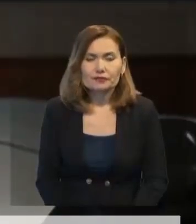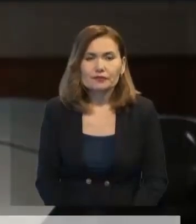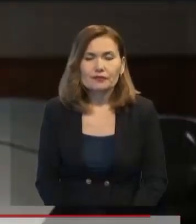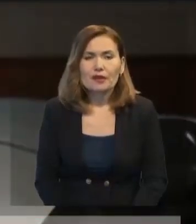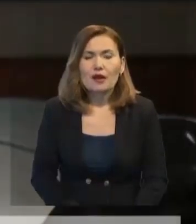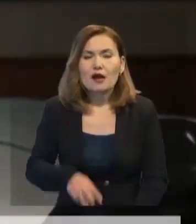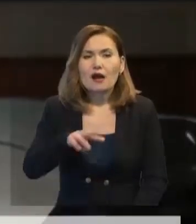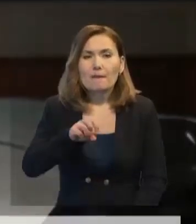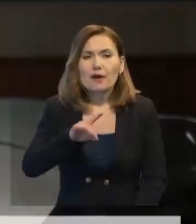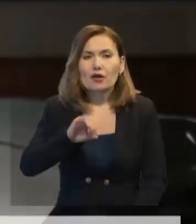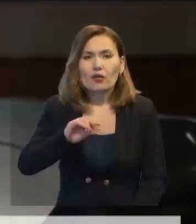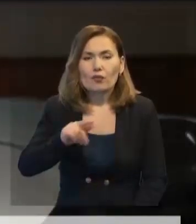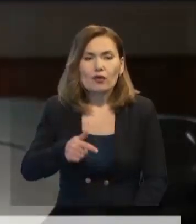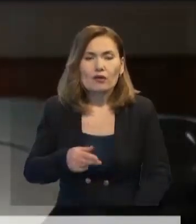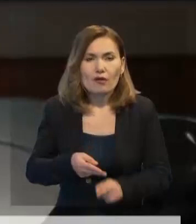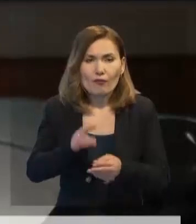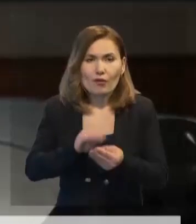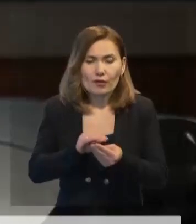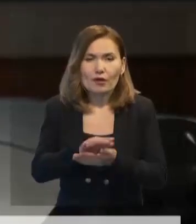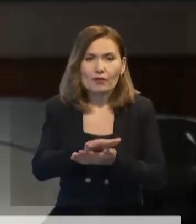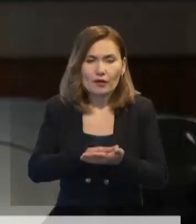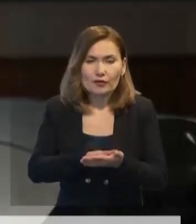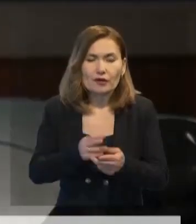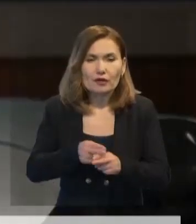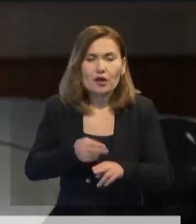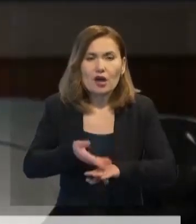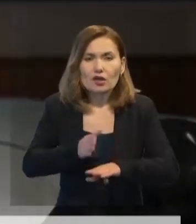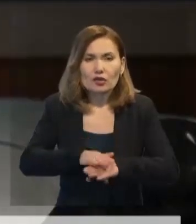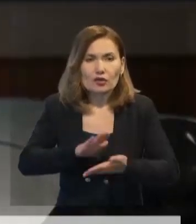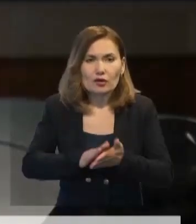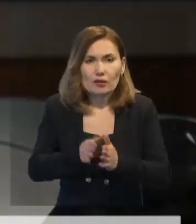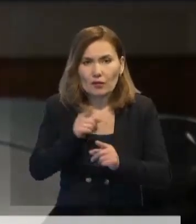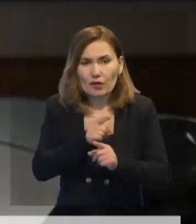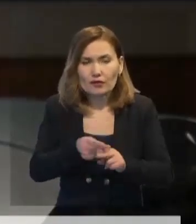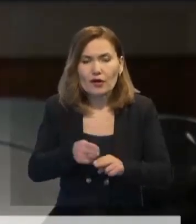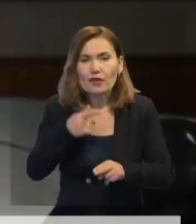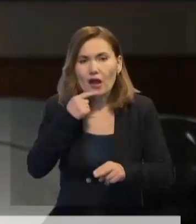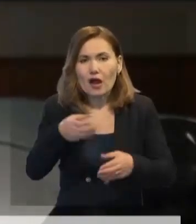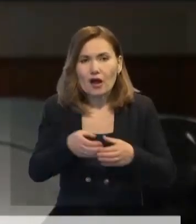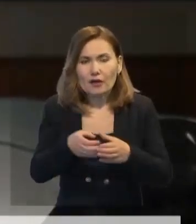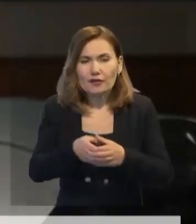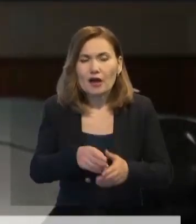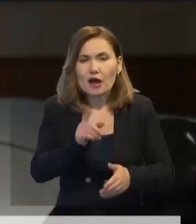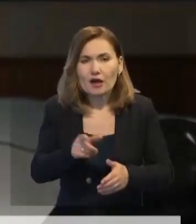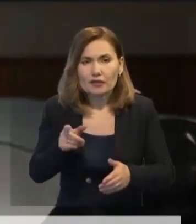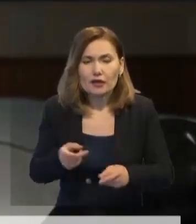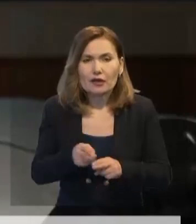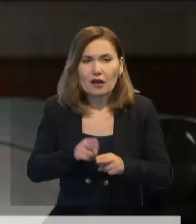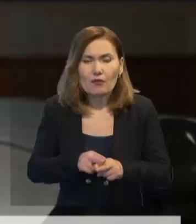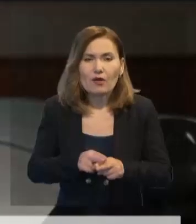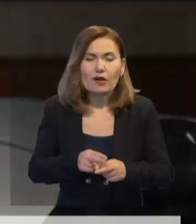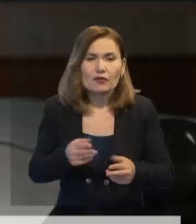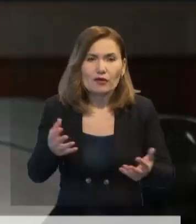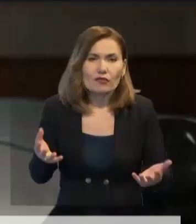Марияупольдегі ақуал еш өзгерген жоқ. Жағдай өте ауыр. Ресей әскерлер адамдарды құтқарудың кезгелген әрекетіне